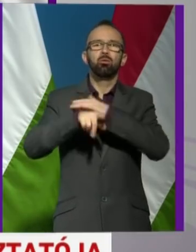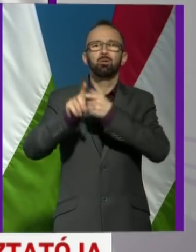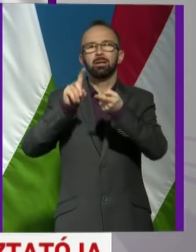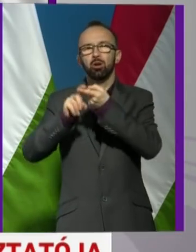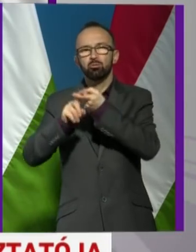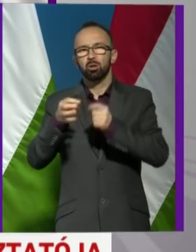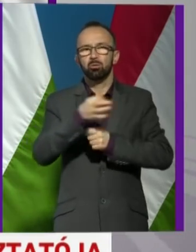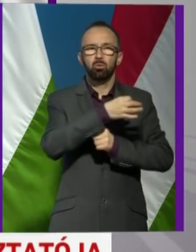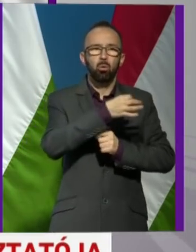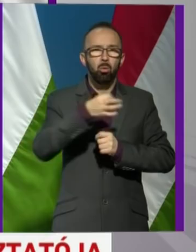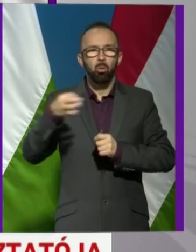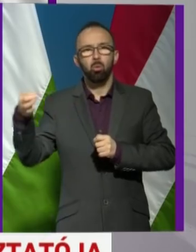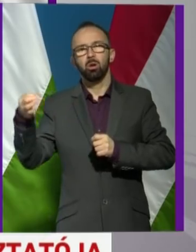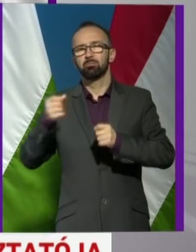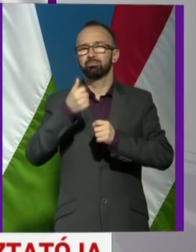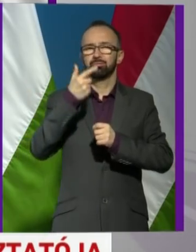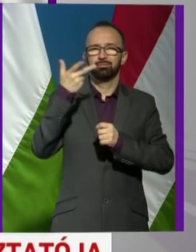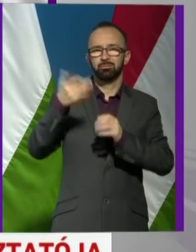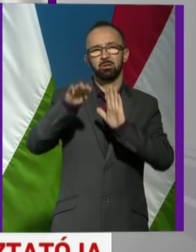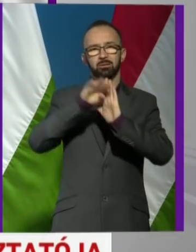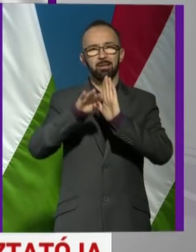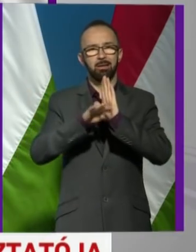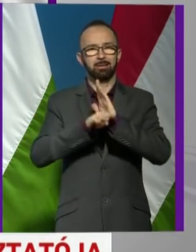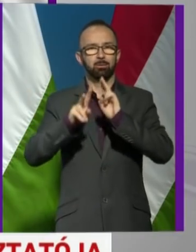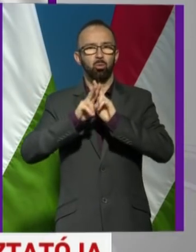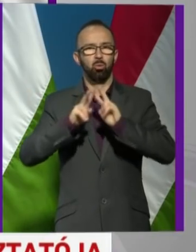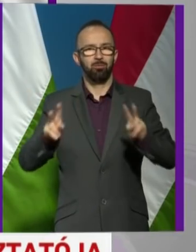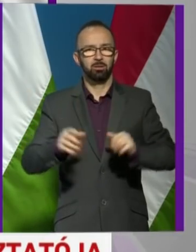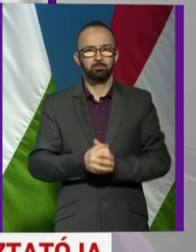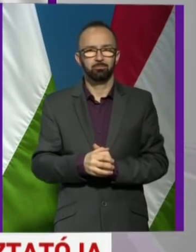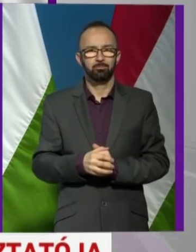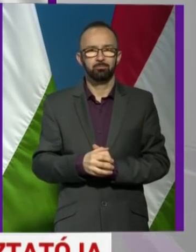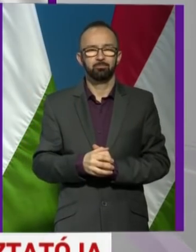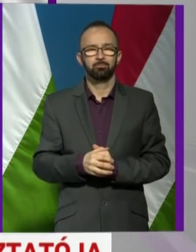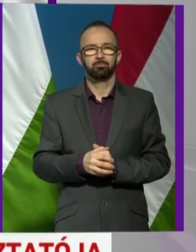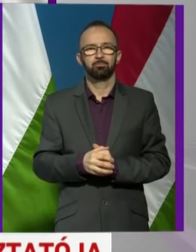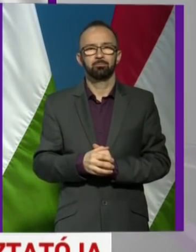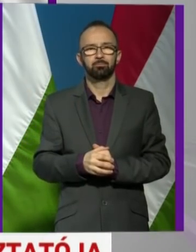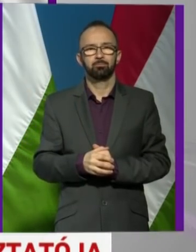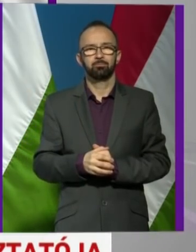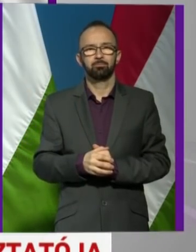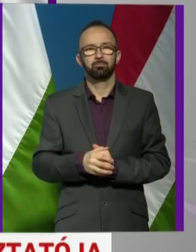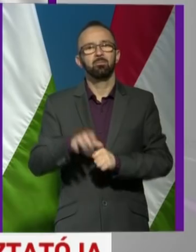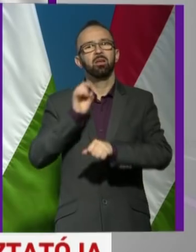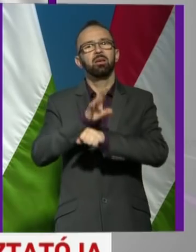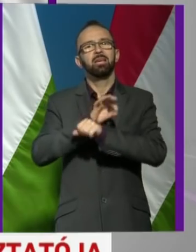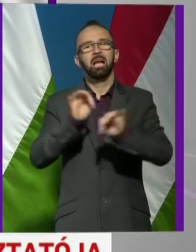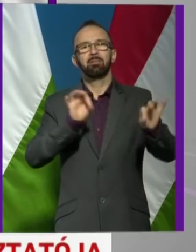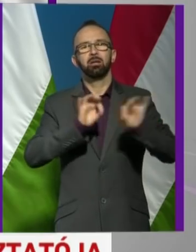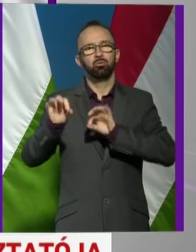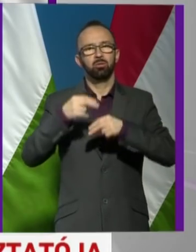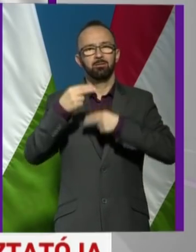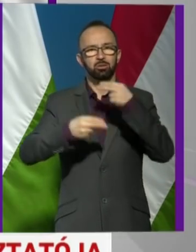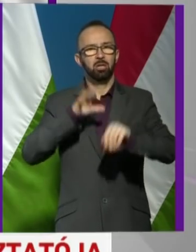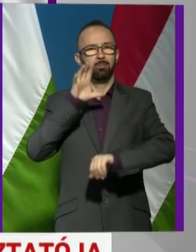kapcsolatoktól kezdve számos tényező felmerül. Azt állapította meg a járványúgyi vizsgálat,